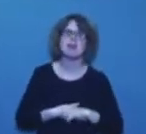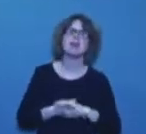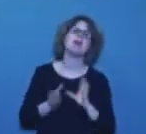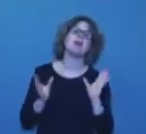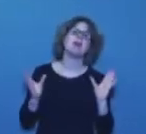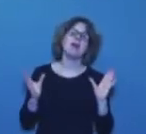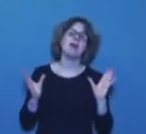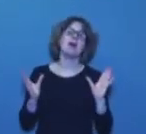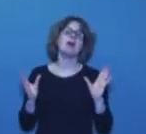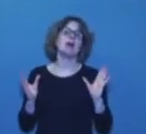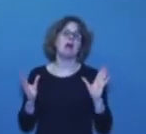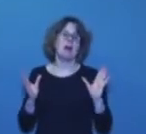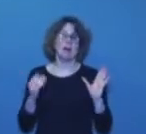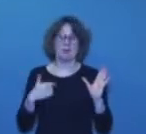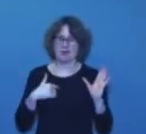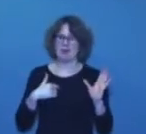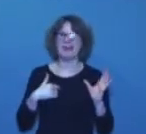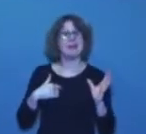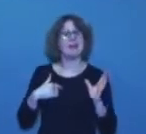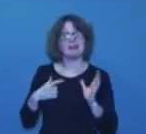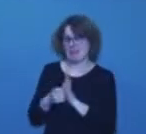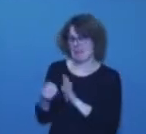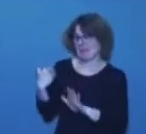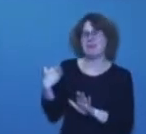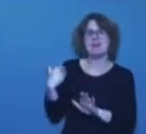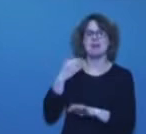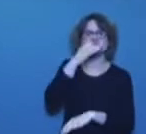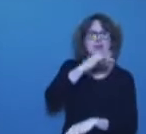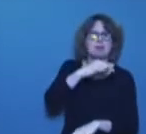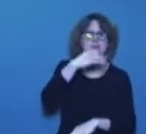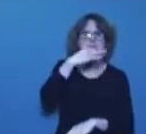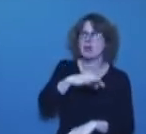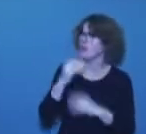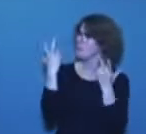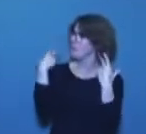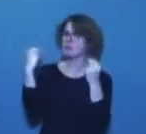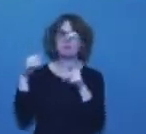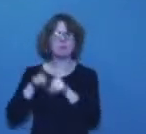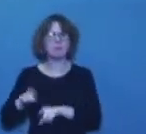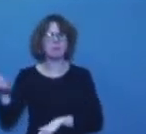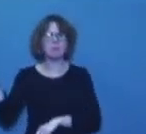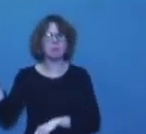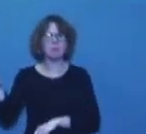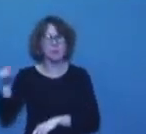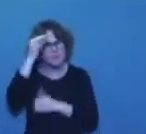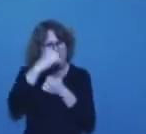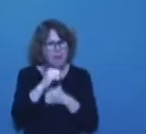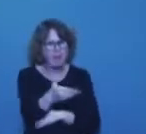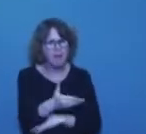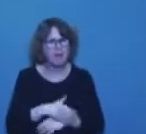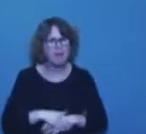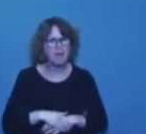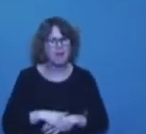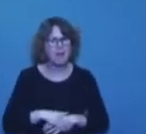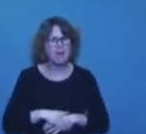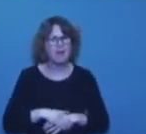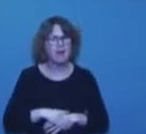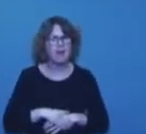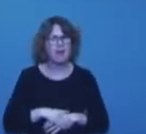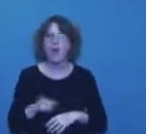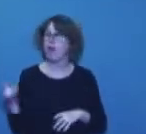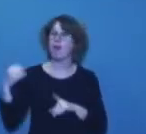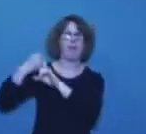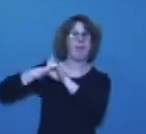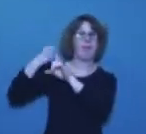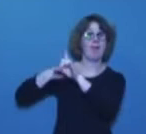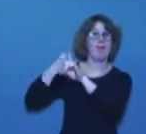? Chaque fois que j'ouvrais la bouche, ils disent « Ah, mais Mme Le Pen dit pareil. » Vous vous rappelez ? Eh bien, elle'a pas besoin de militer, la